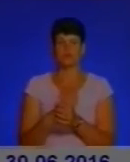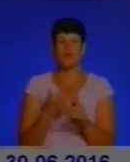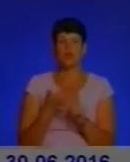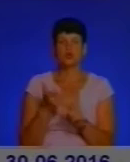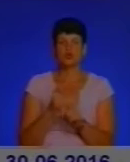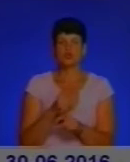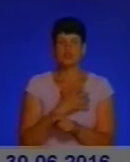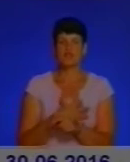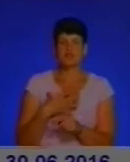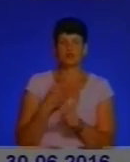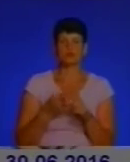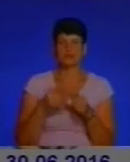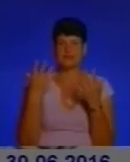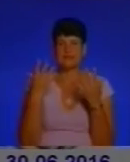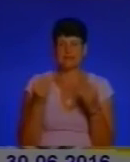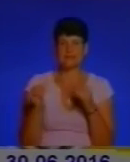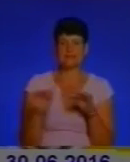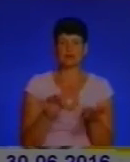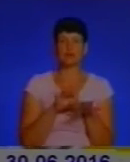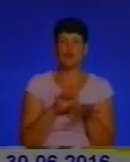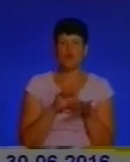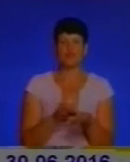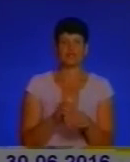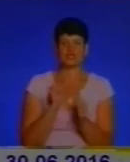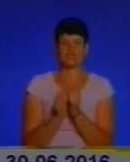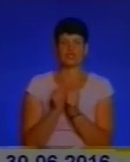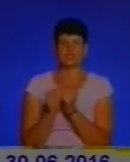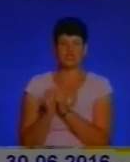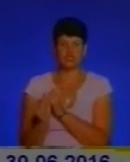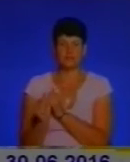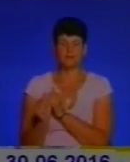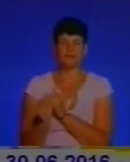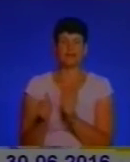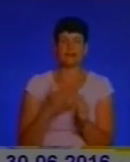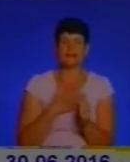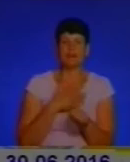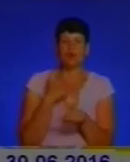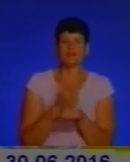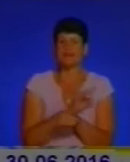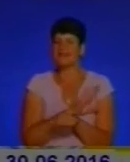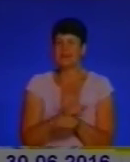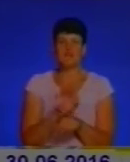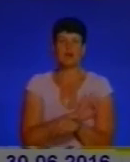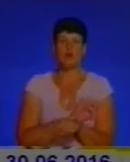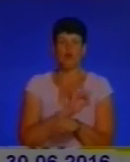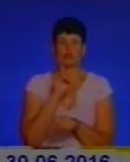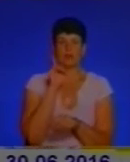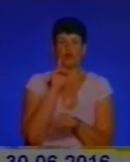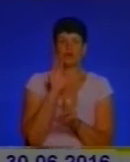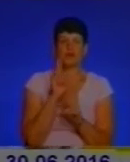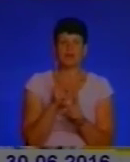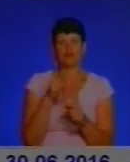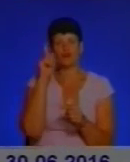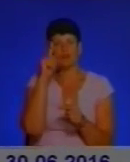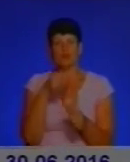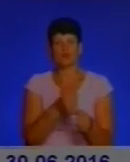щоб ми сьогодні такі заходи проводили якнайчастіше. Нам головне навіть не виховувати молодь, як вони міг тримати зброю